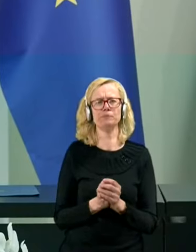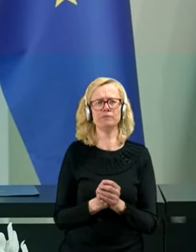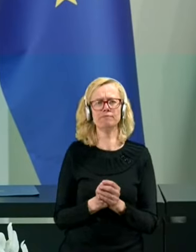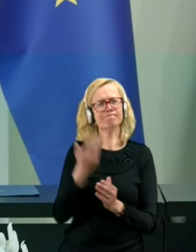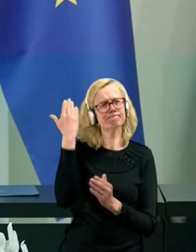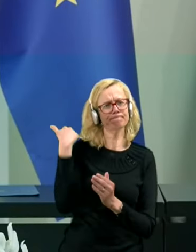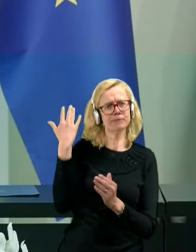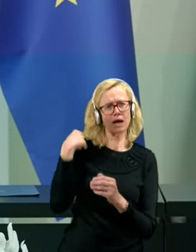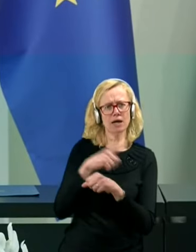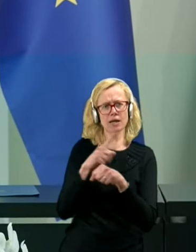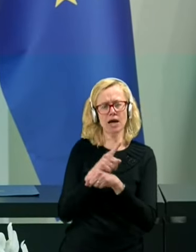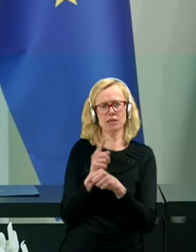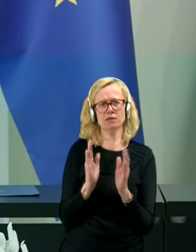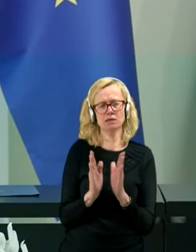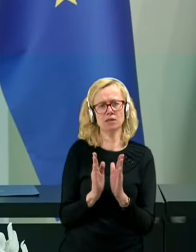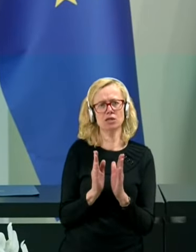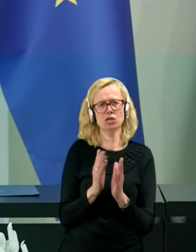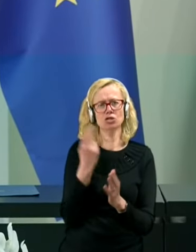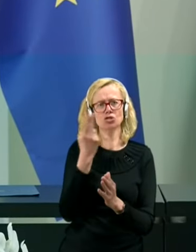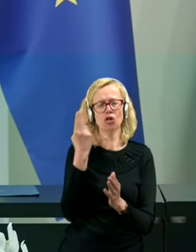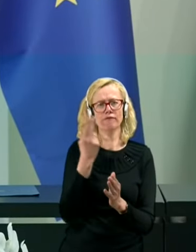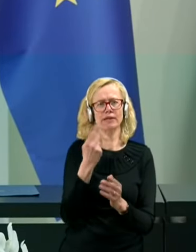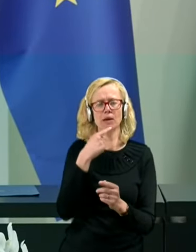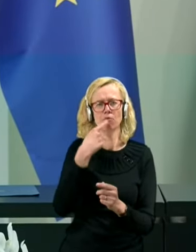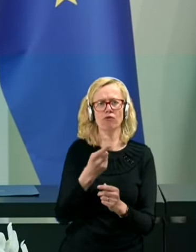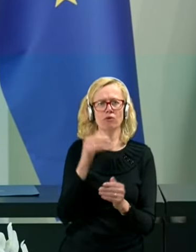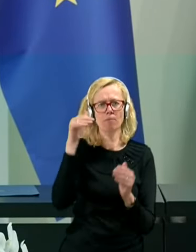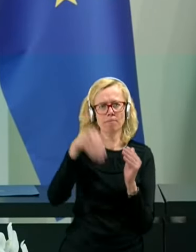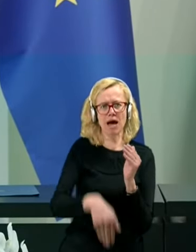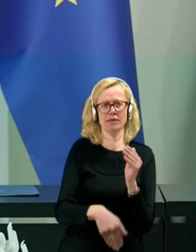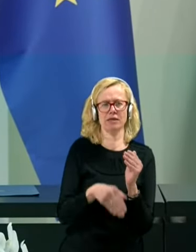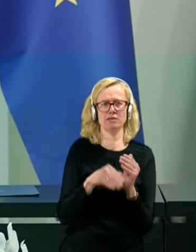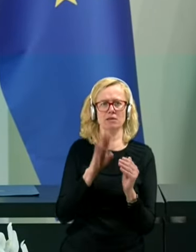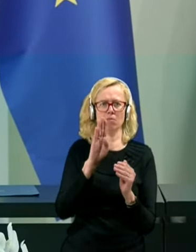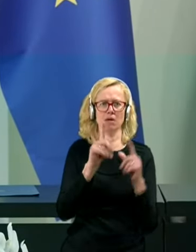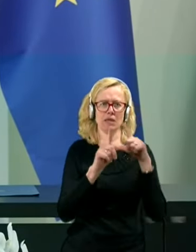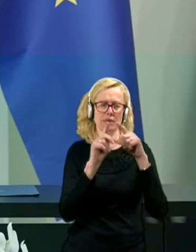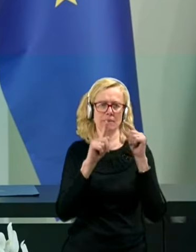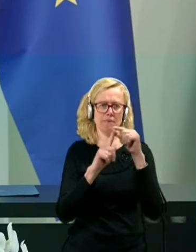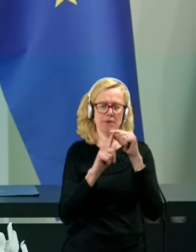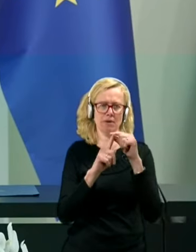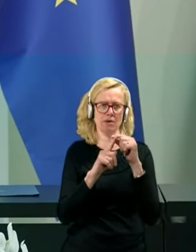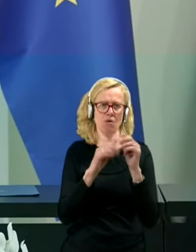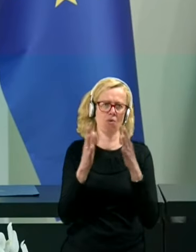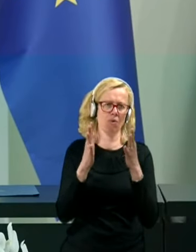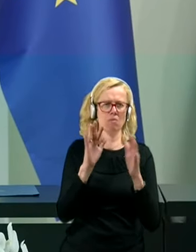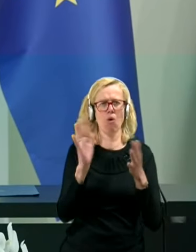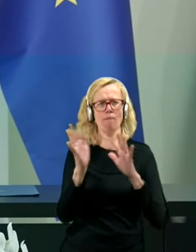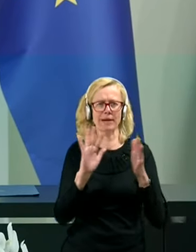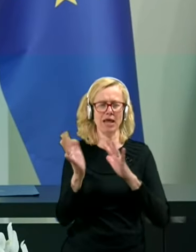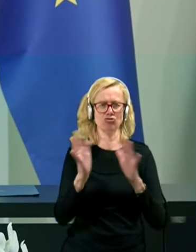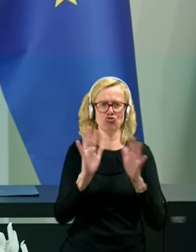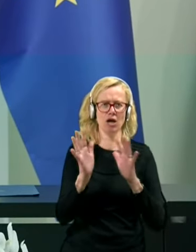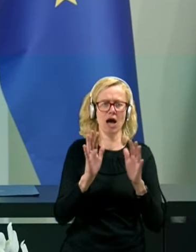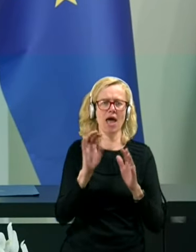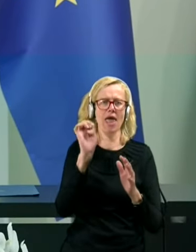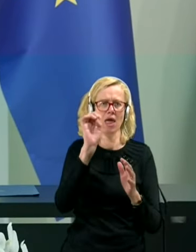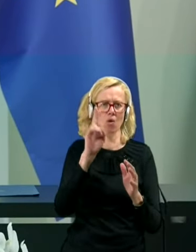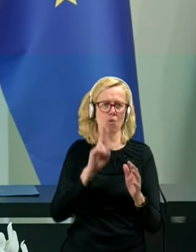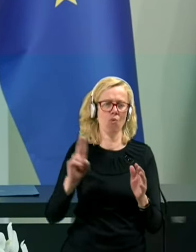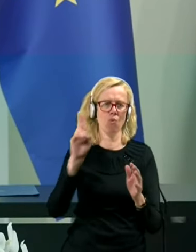je Sloveniji napovedal pade z brutodomačega proizvoda okrog popreče Evropske unije, se pravi sedem odstotkov,